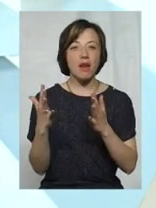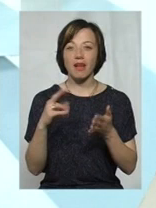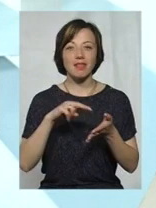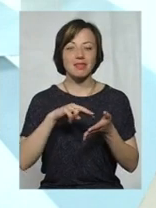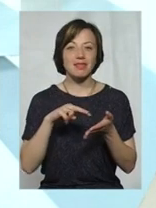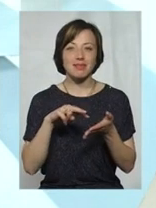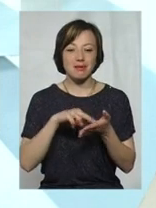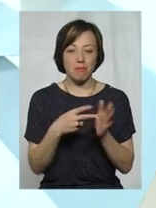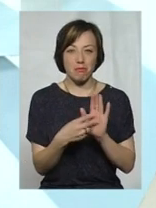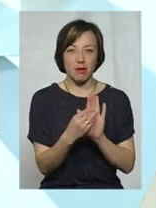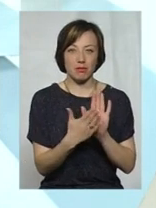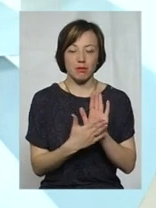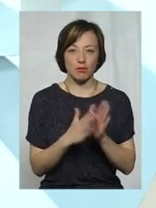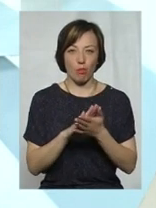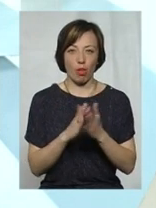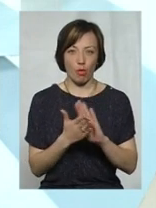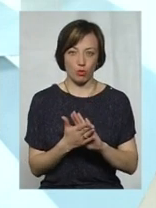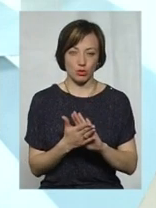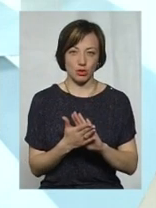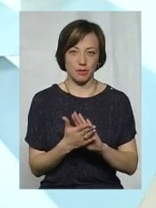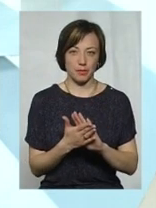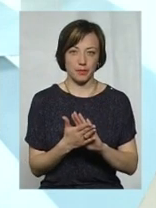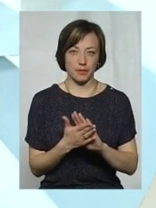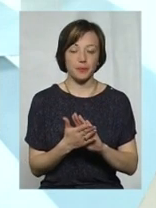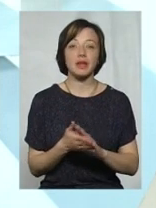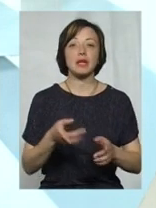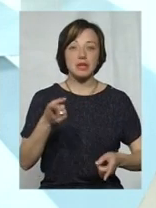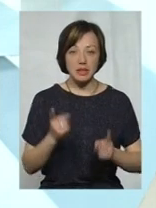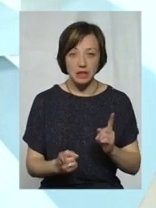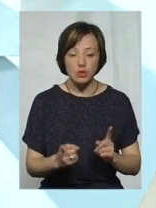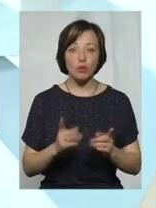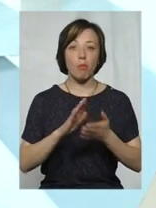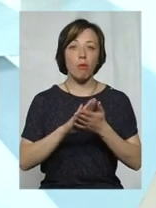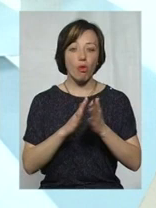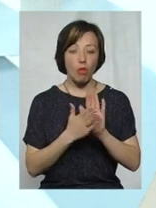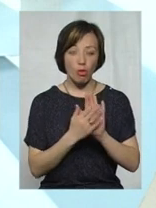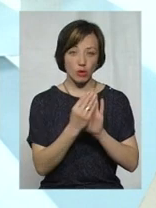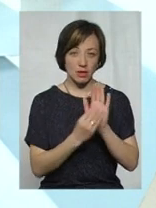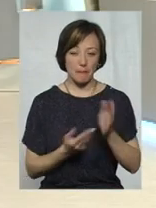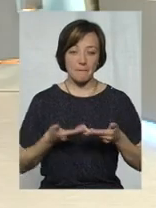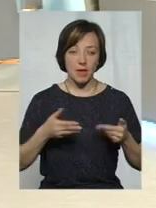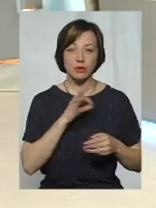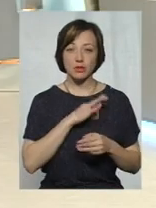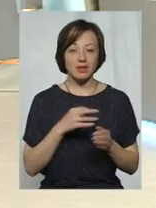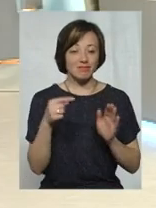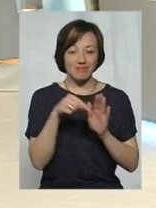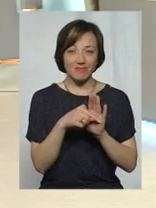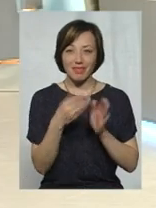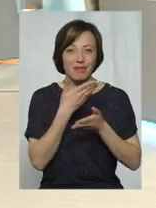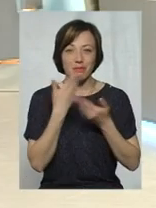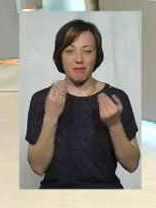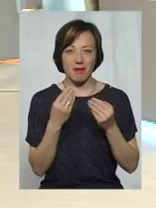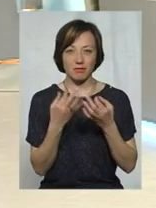скажімо так, положенням про надання субсидій. Дійсно, положенням, яким ми сьогодні користуємося, не передбачено призначення